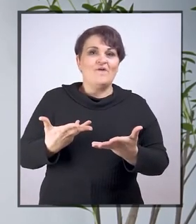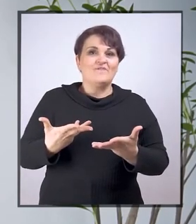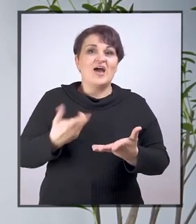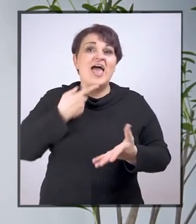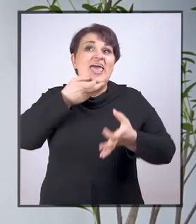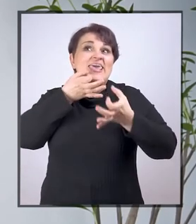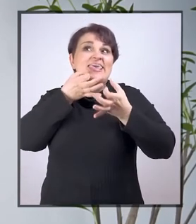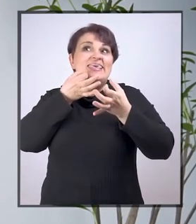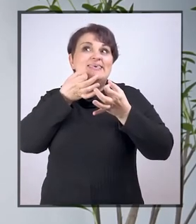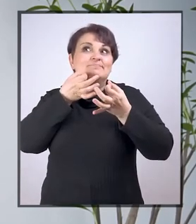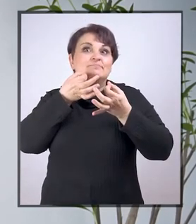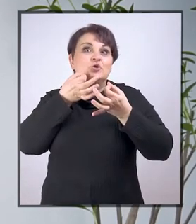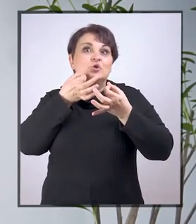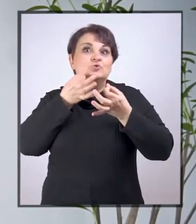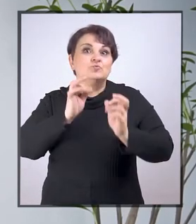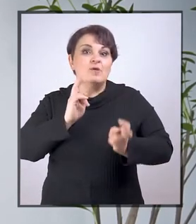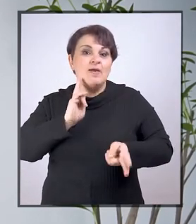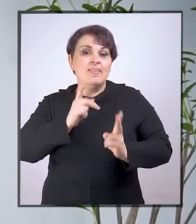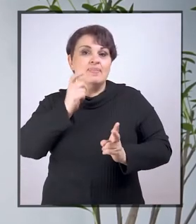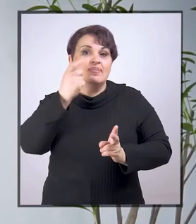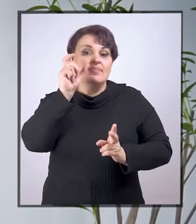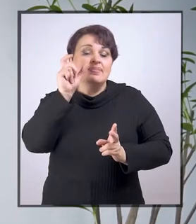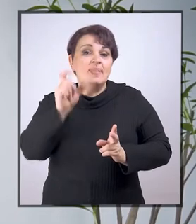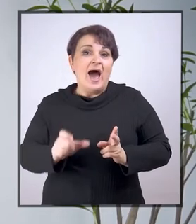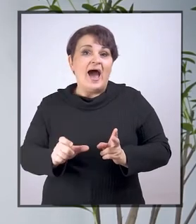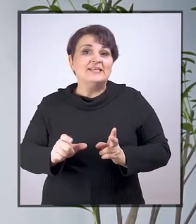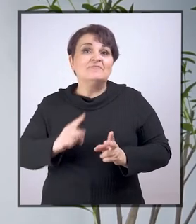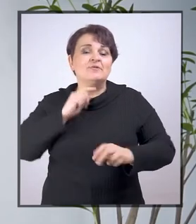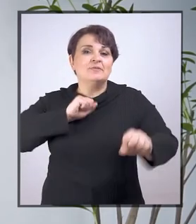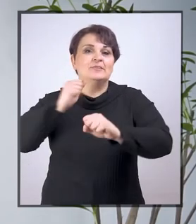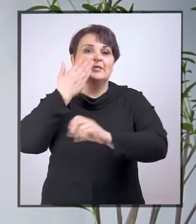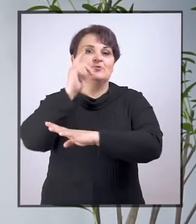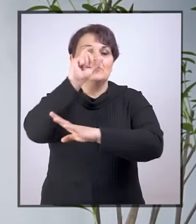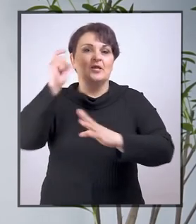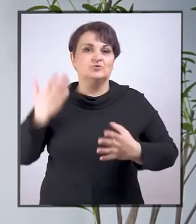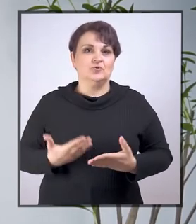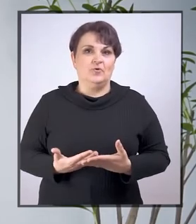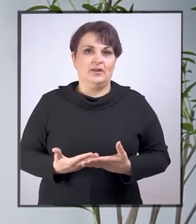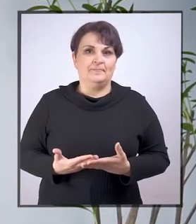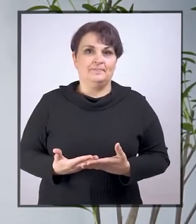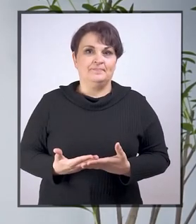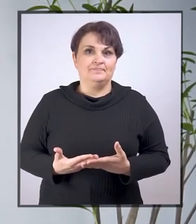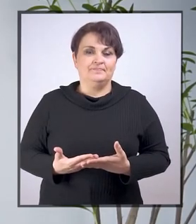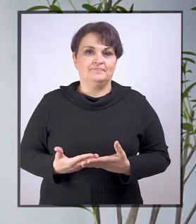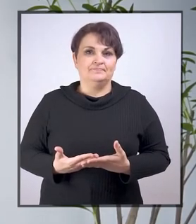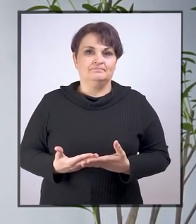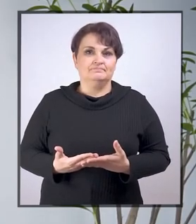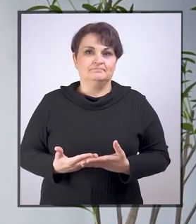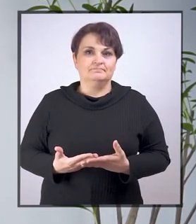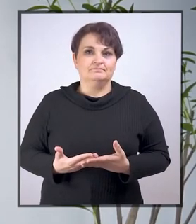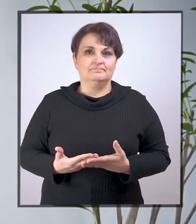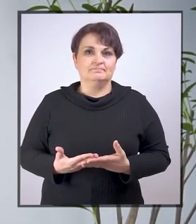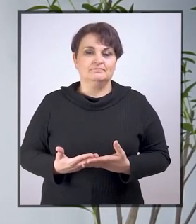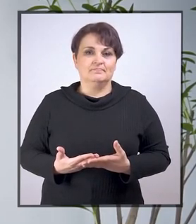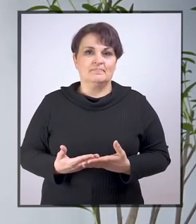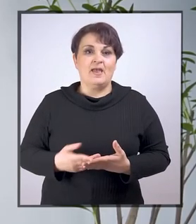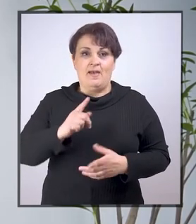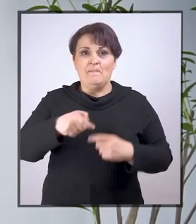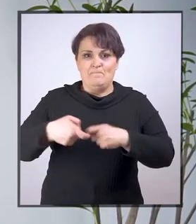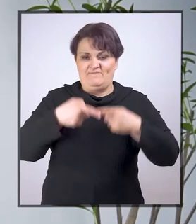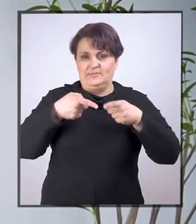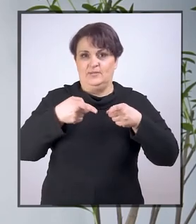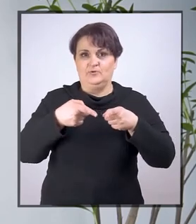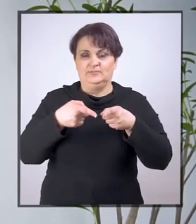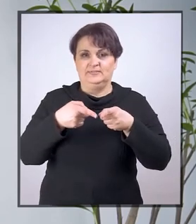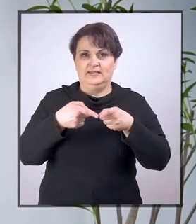i stručnosti nastavnog osoblja i uprave škole. S tim